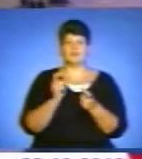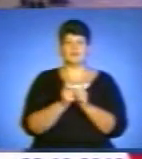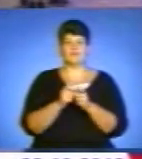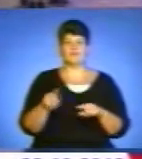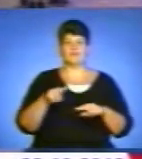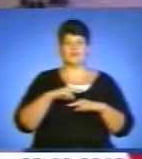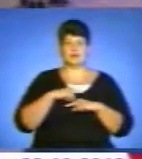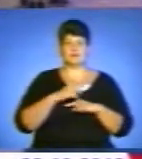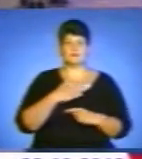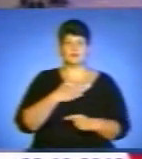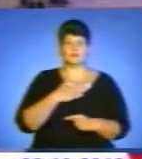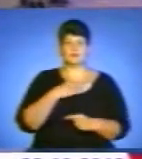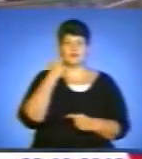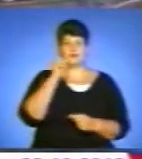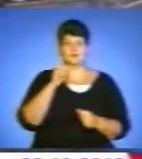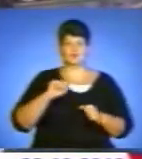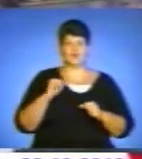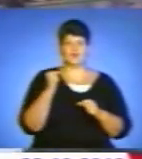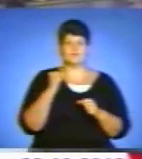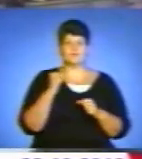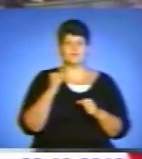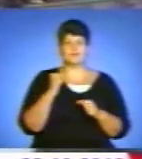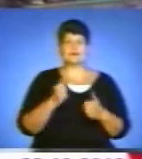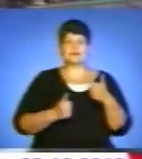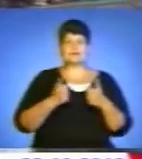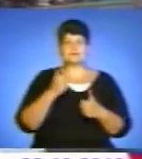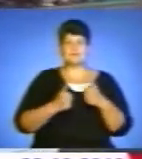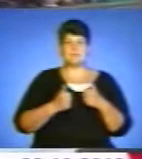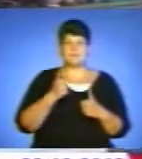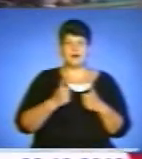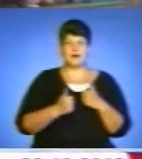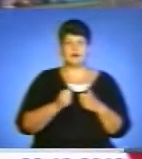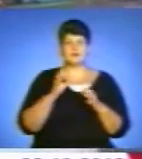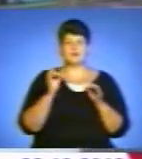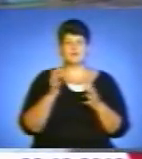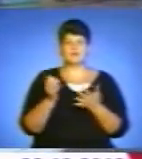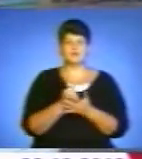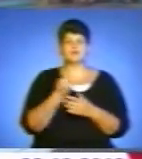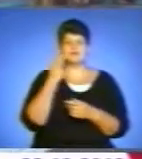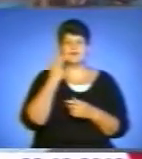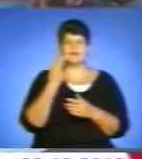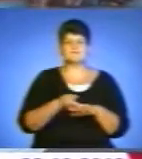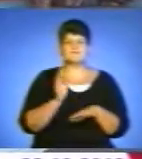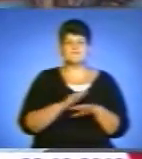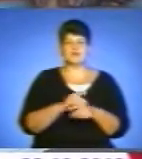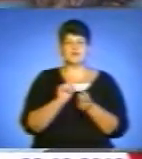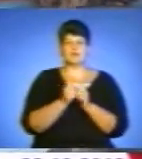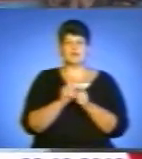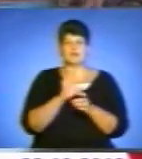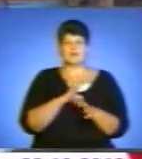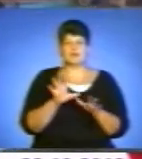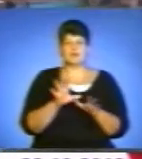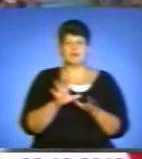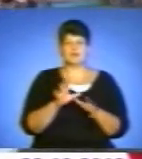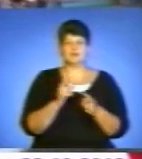фіналі з моїм кращим другом. Змагання, звичайно, які мені ніколи не даються, завжди тяжко працюватися. Хоча б ця сутка не була,